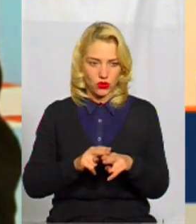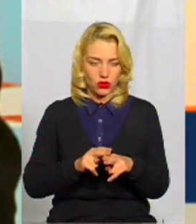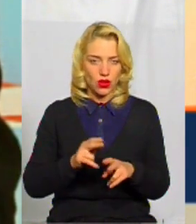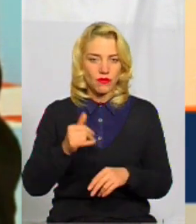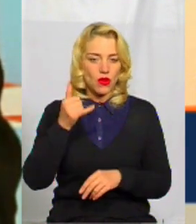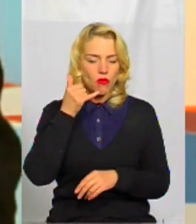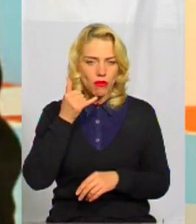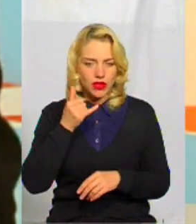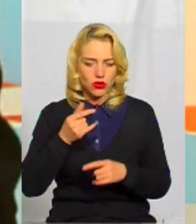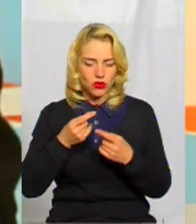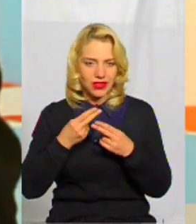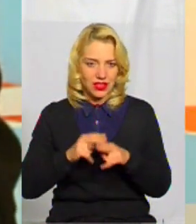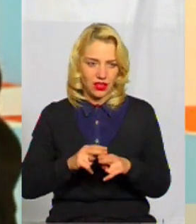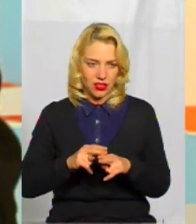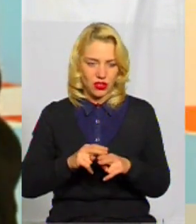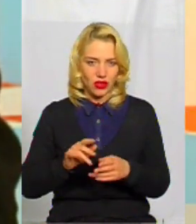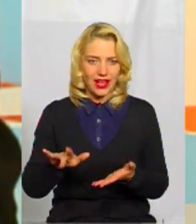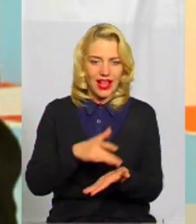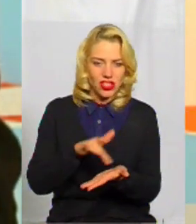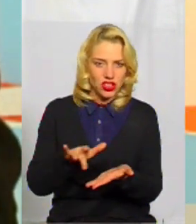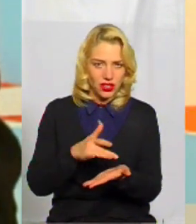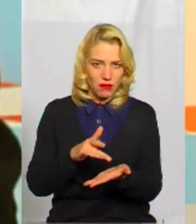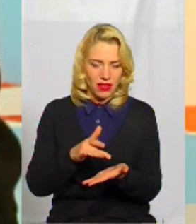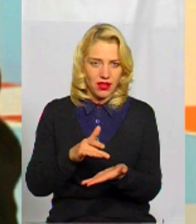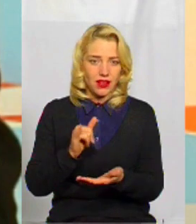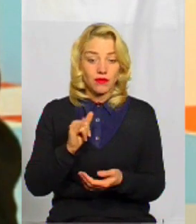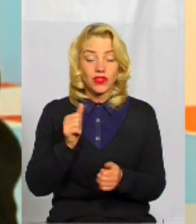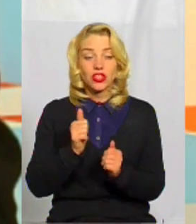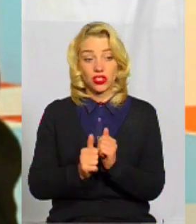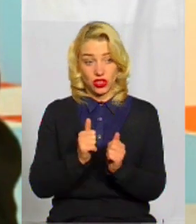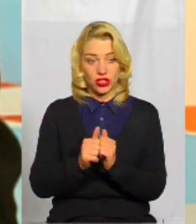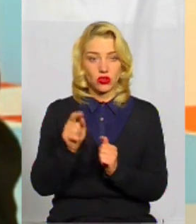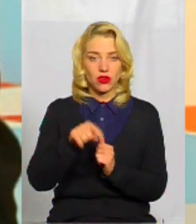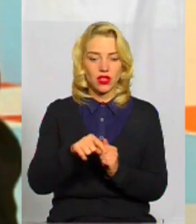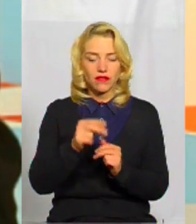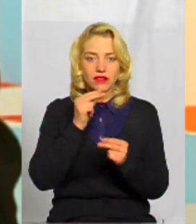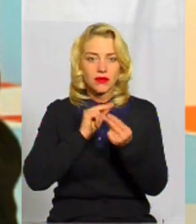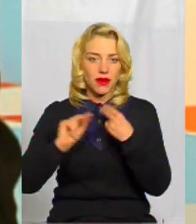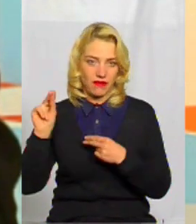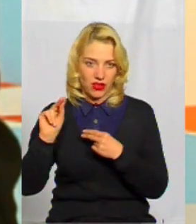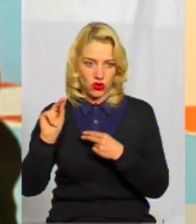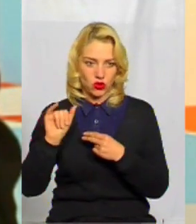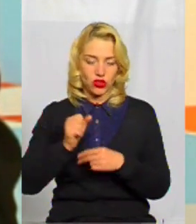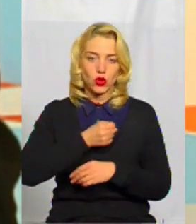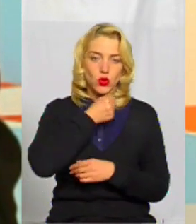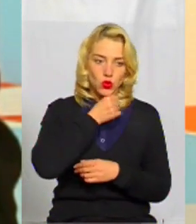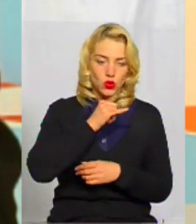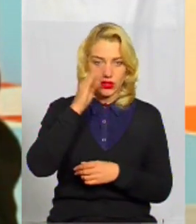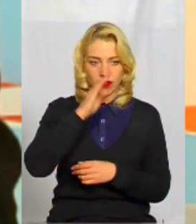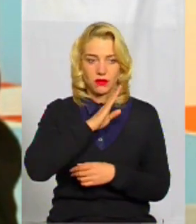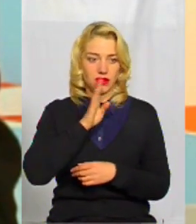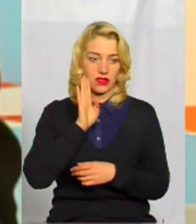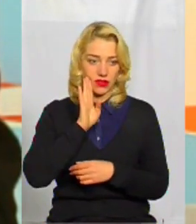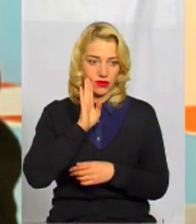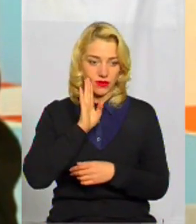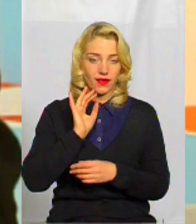мобільною технікою, далі гаджетами. І часто вони навіть перевершують в цьому. І дорослих, і батьків, ну